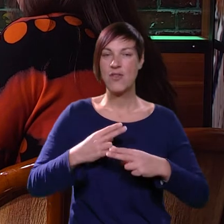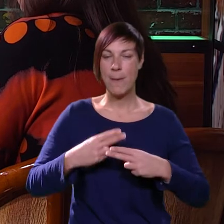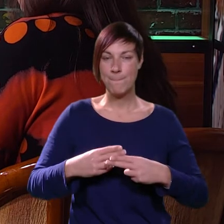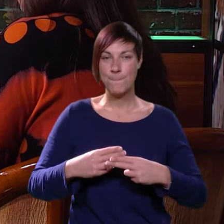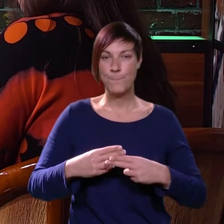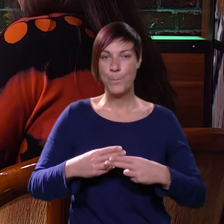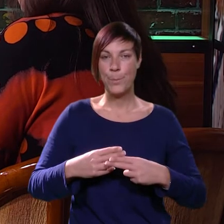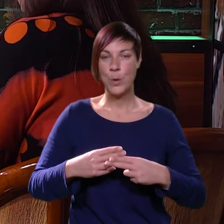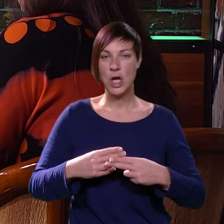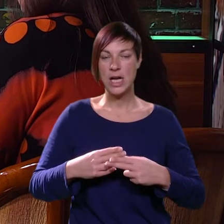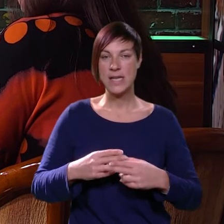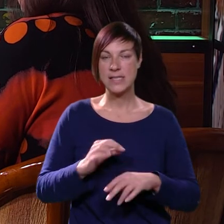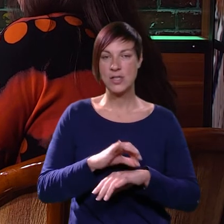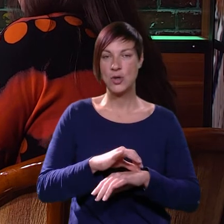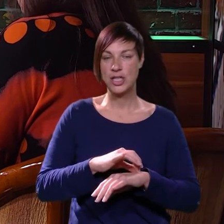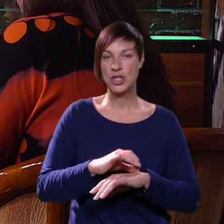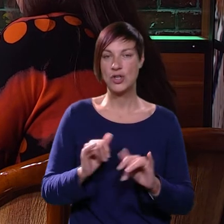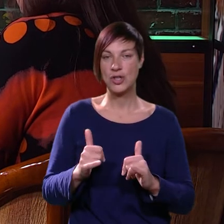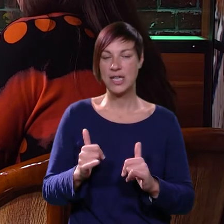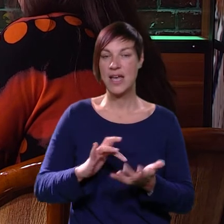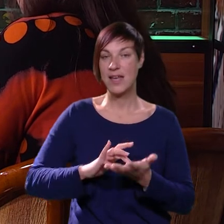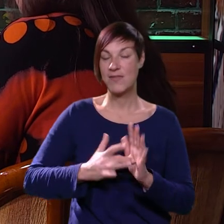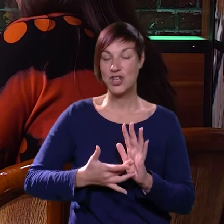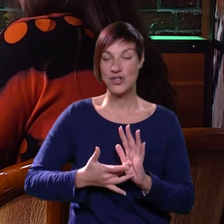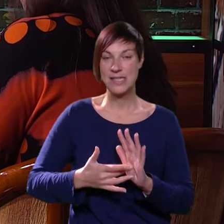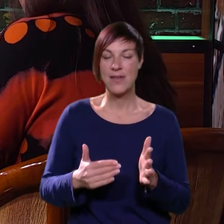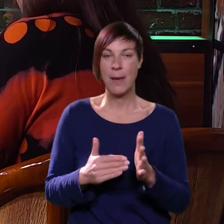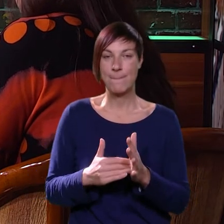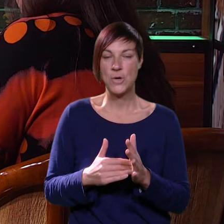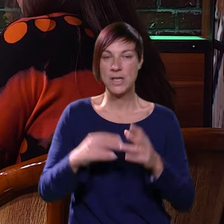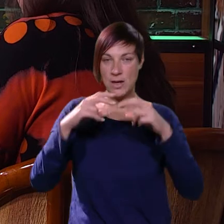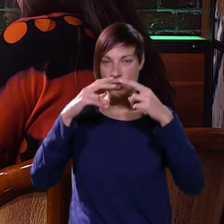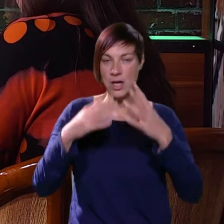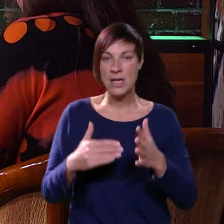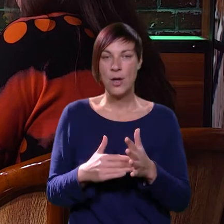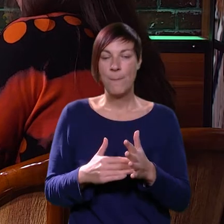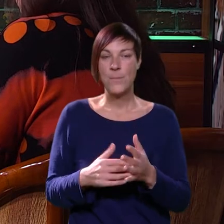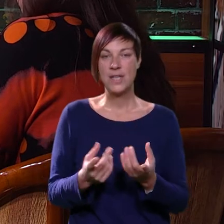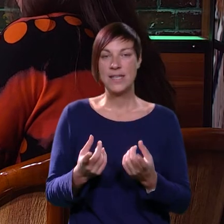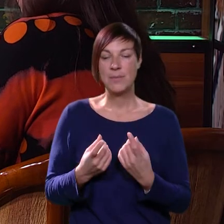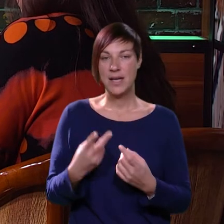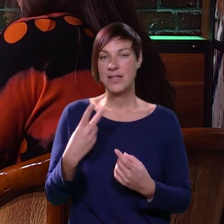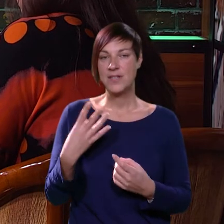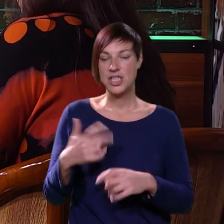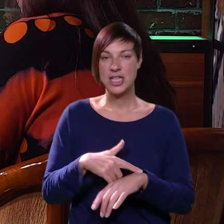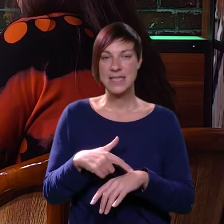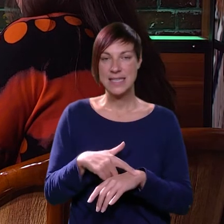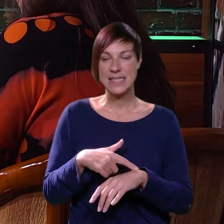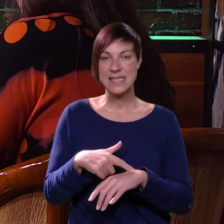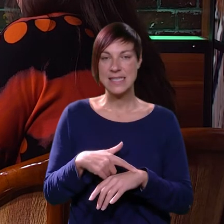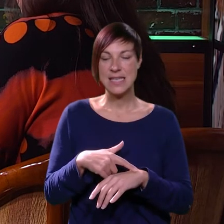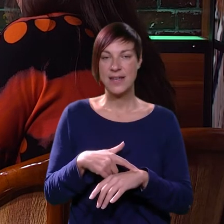bolestu, kojo doktor je, naravno, sve. Doktor je potreban, kontrole su potrebne, ali 24